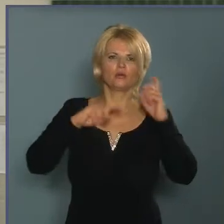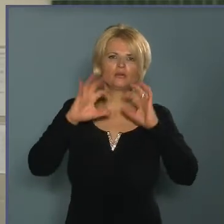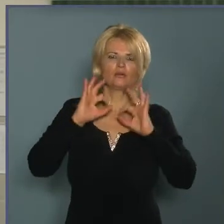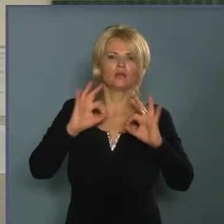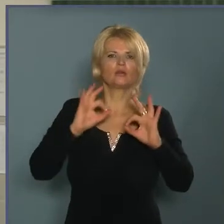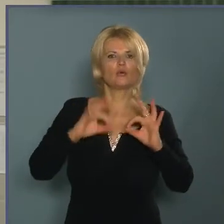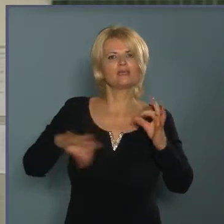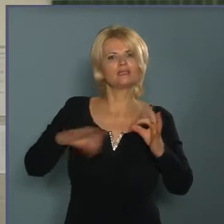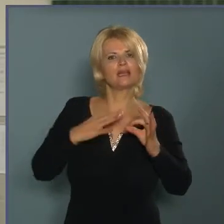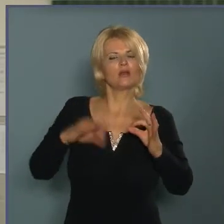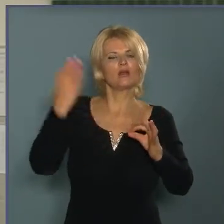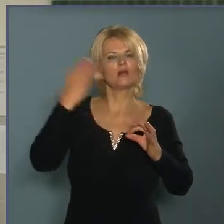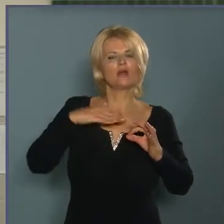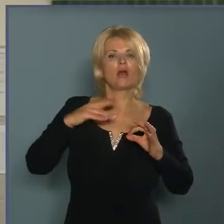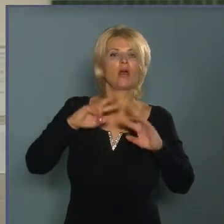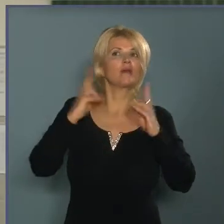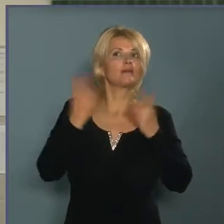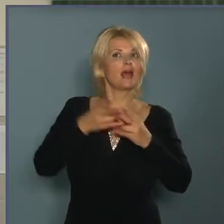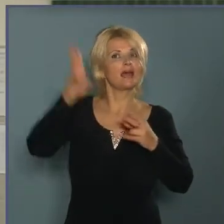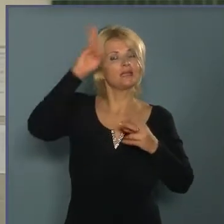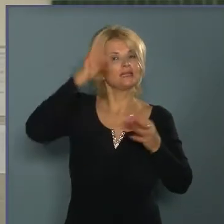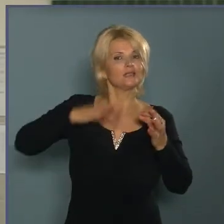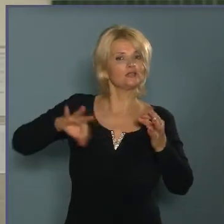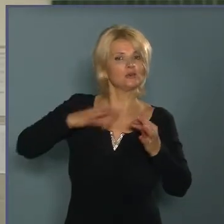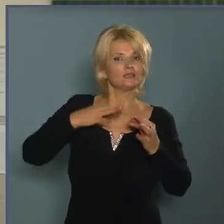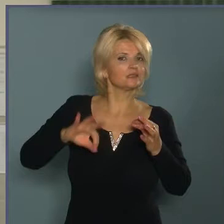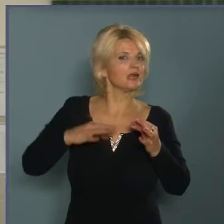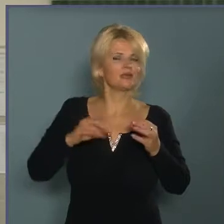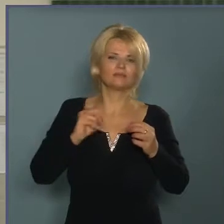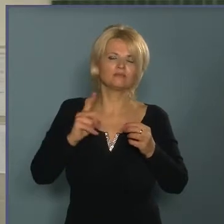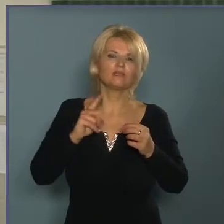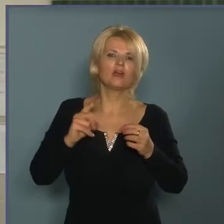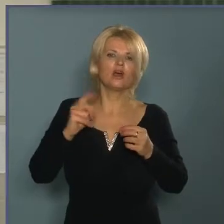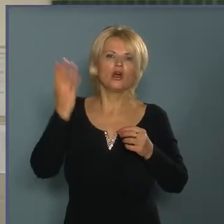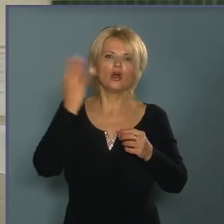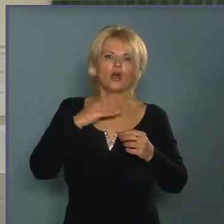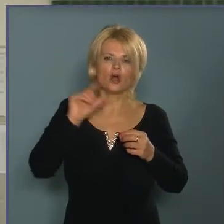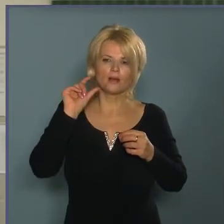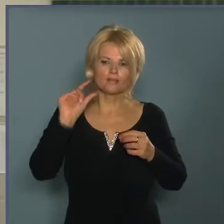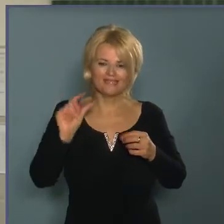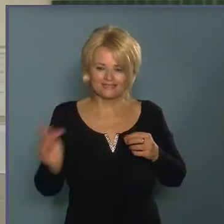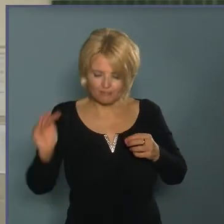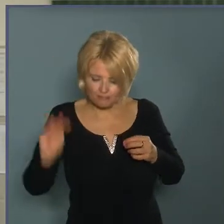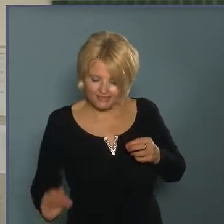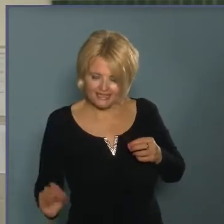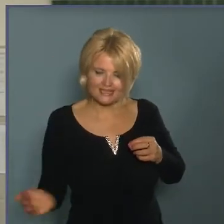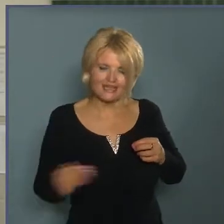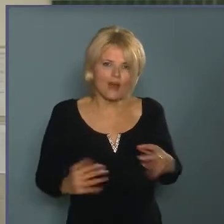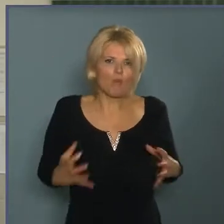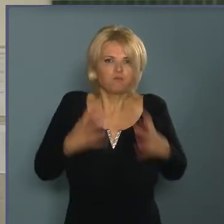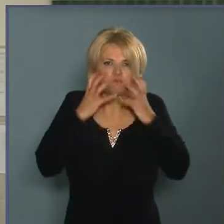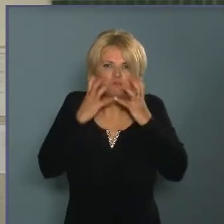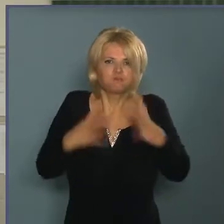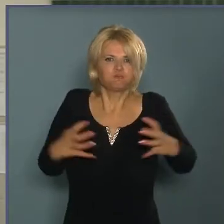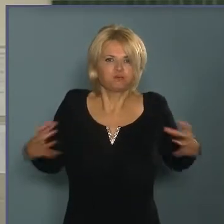zenekor, hogyha a világ nagy koncerttermeikben van a Carnegie Hall. Hát mi is jártunk ott, nem is egyszer, de amikor egy pici kis gyerek, egy kis dagi,